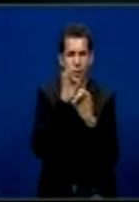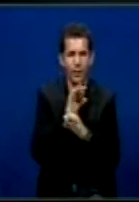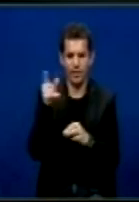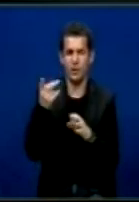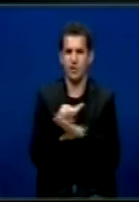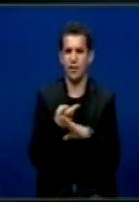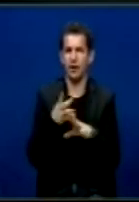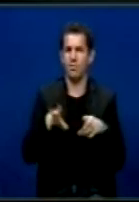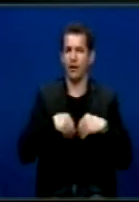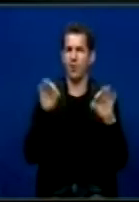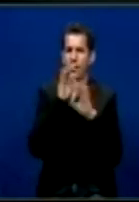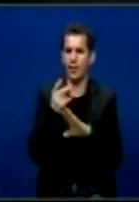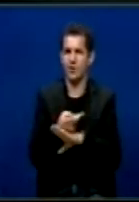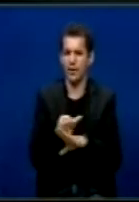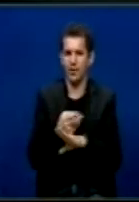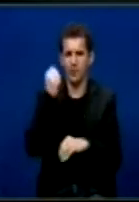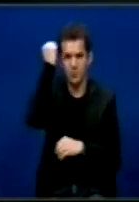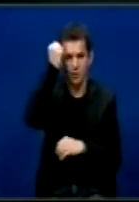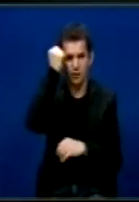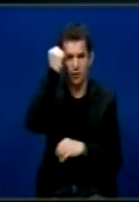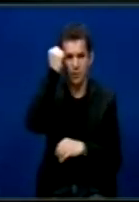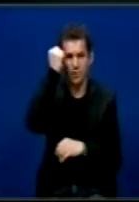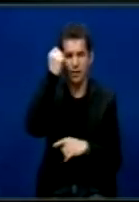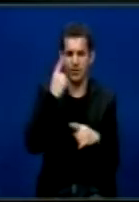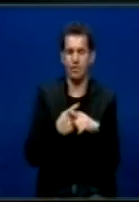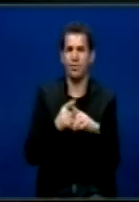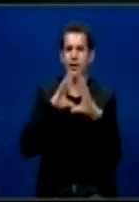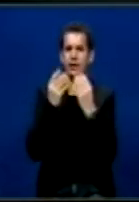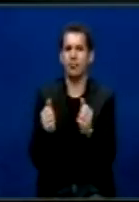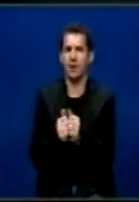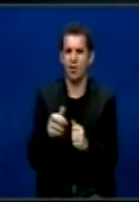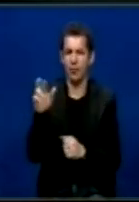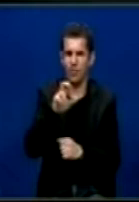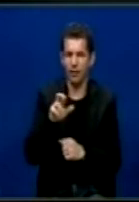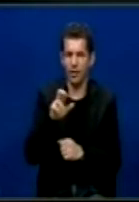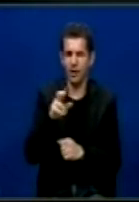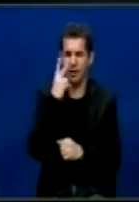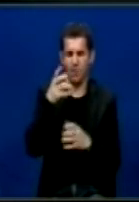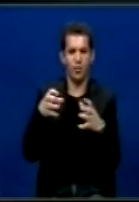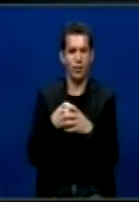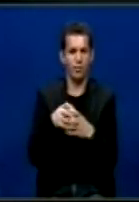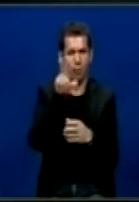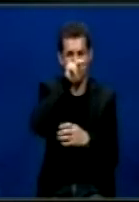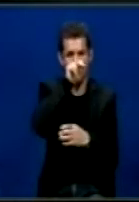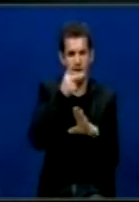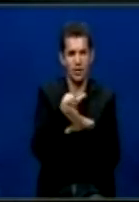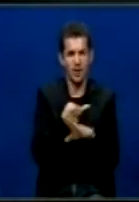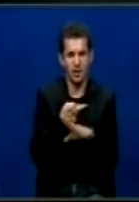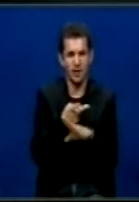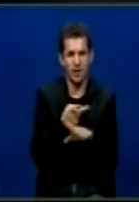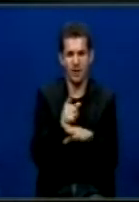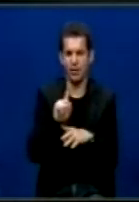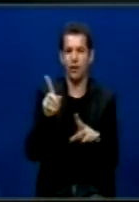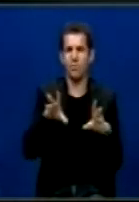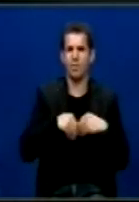një shtetë që nuk e njësë pavarësinë e Kosovës. Êshtë pamoralshme dhe nga nga e bëjesë që dërgojën në Kosovë, kontijentet policës nga shtetët e cilat nuk e